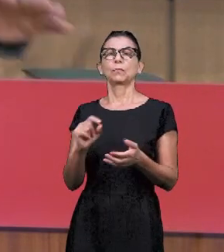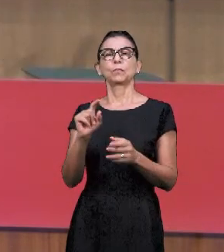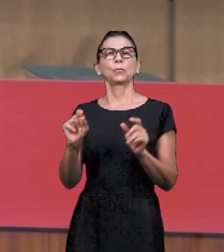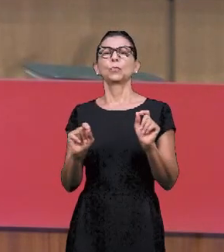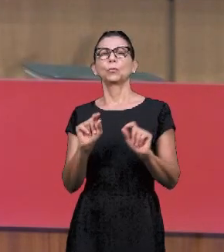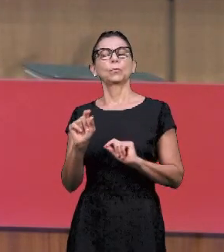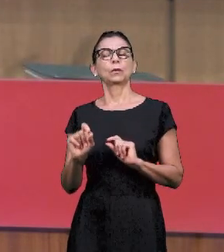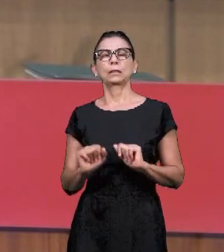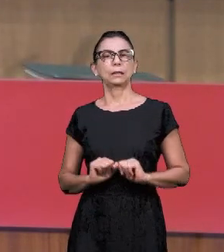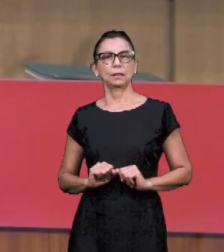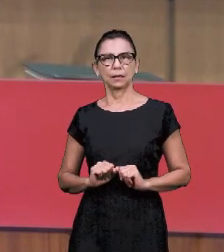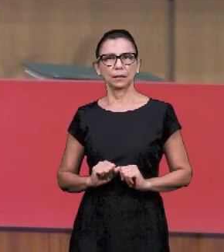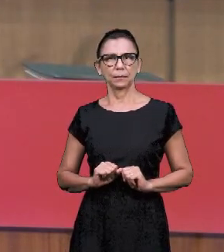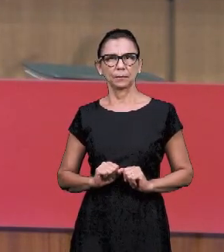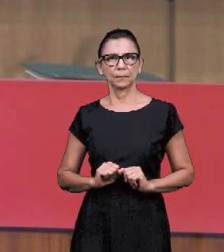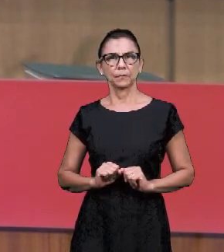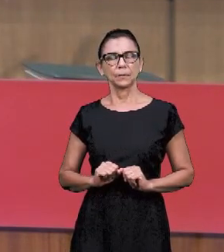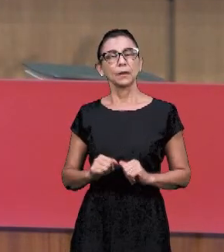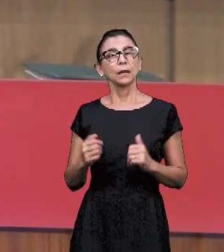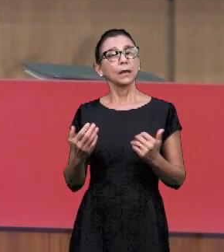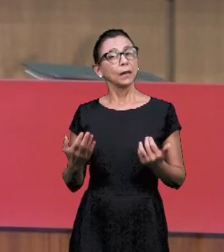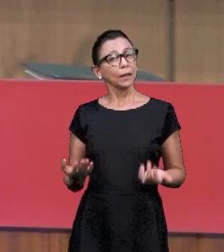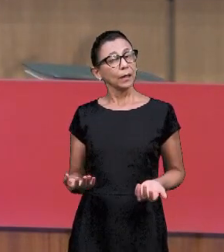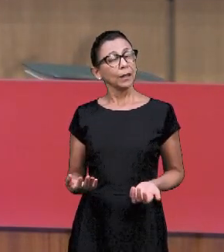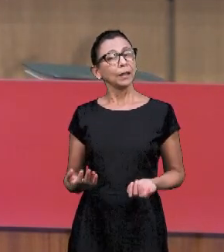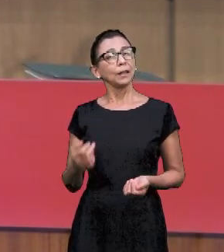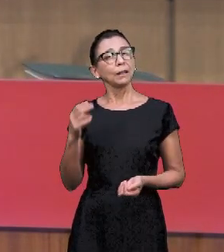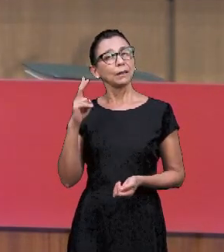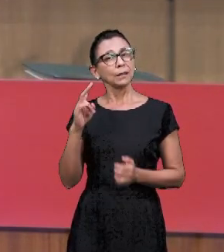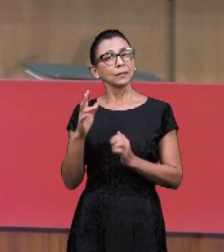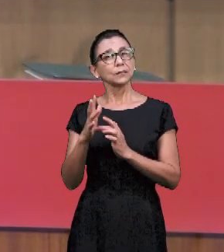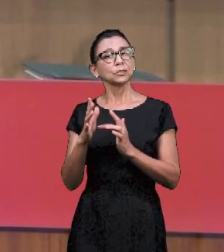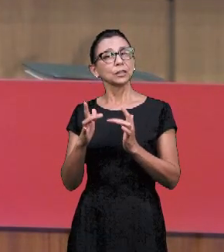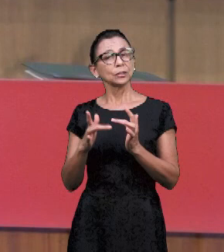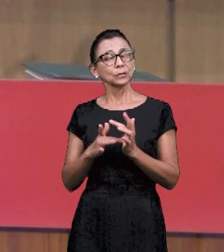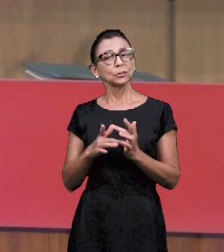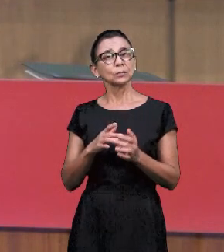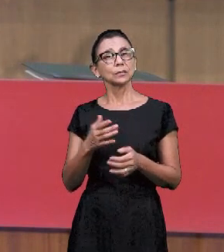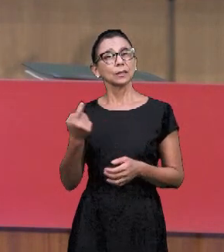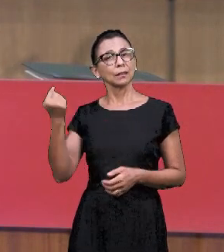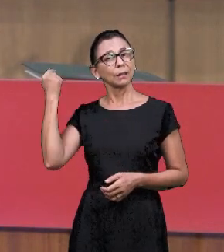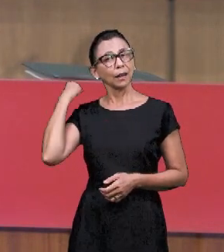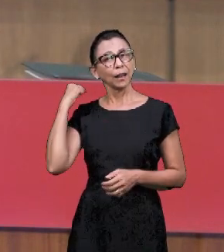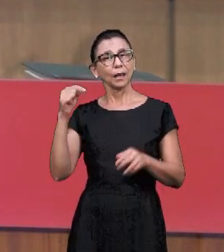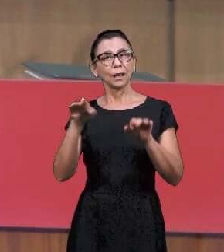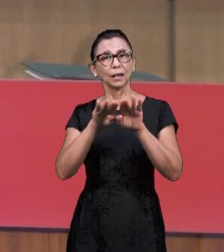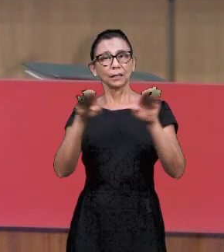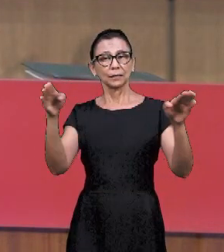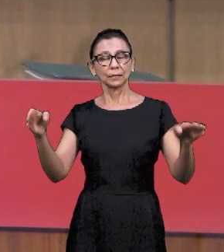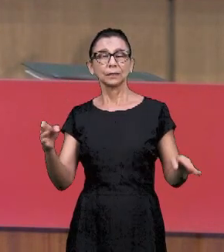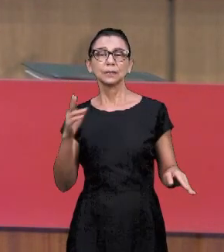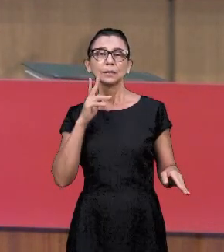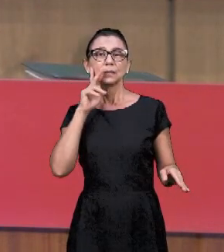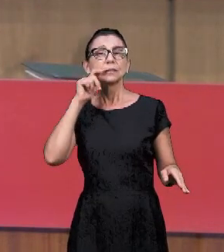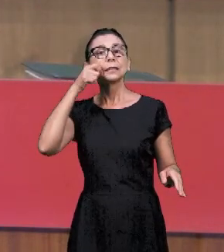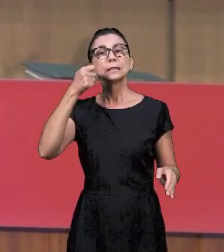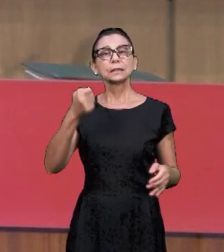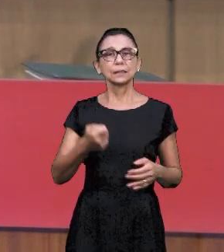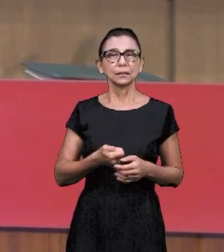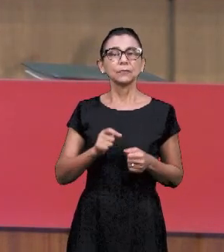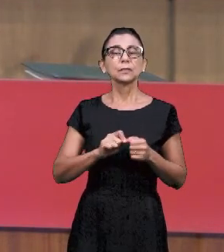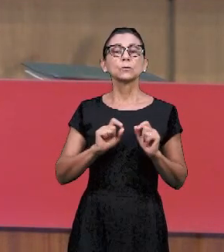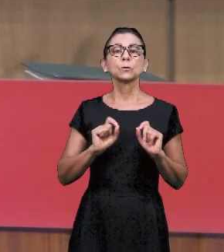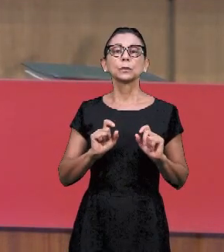Почему он говорит, что служение Нового Завета? Новый Завет – это то, что Иисус совершил в день,